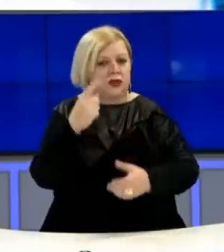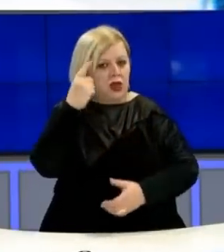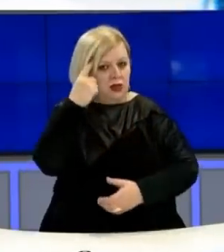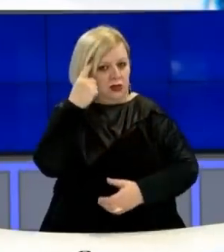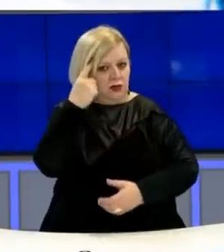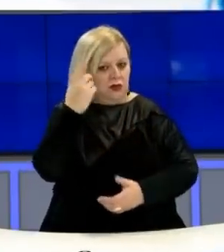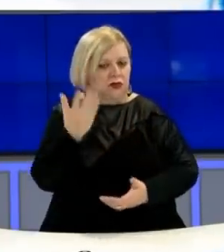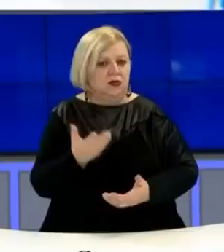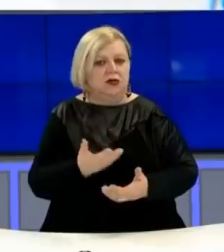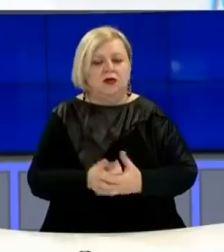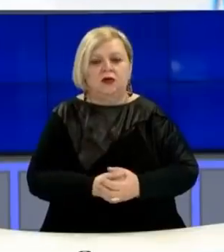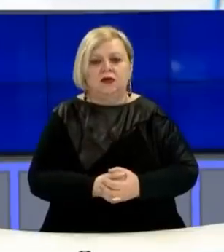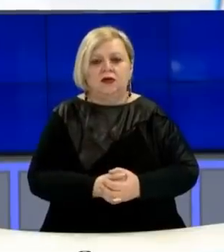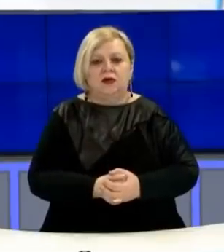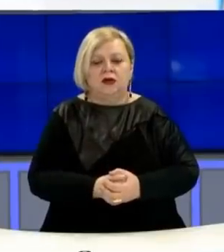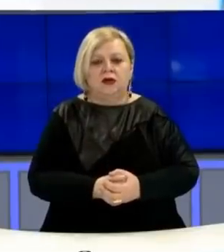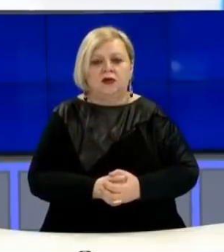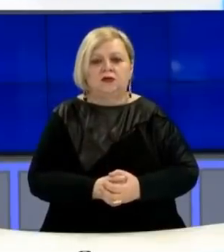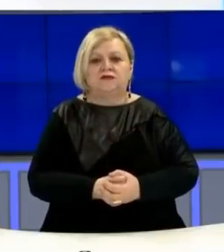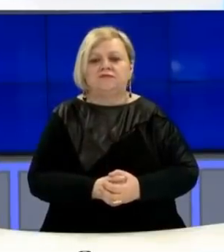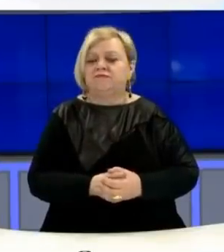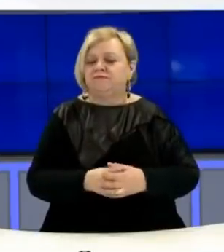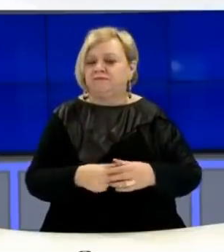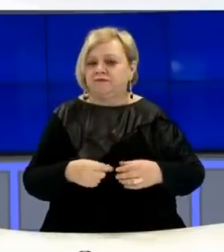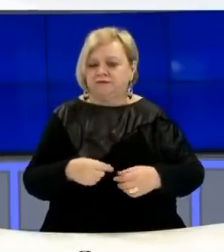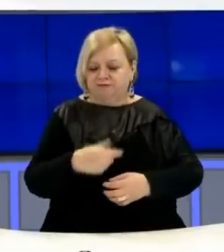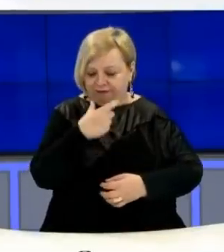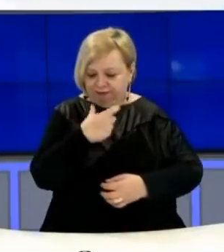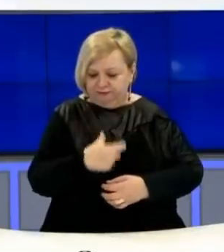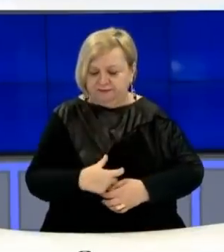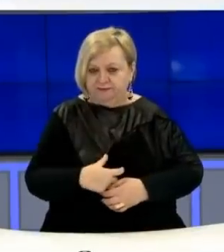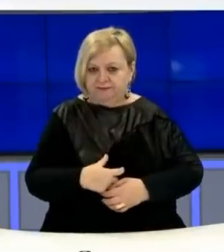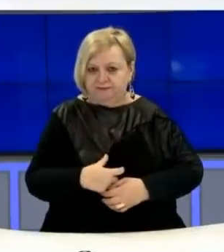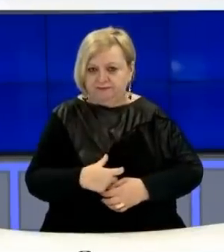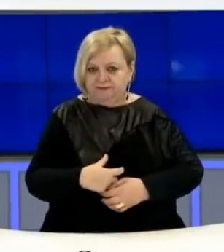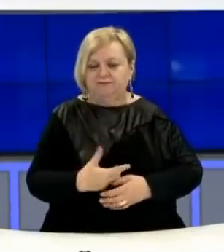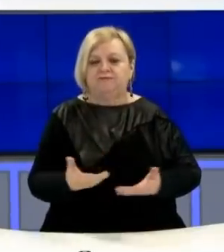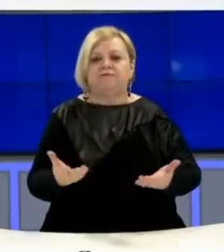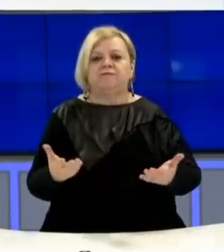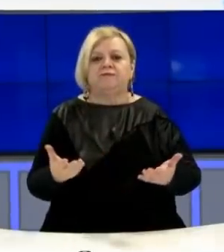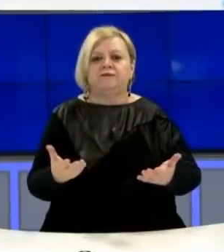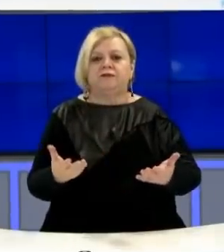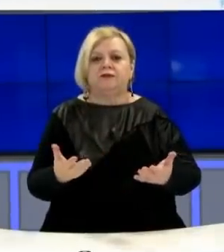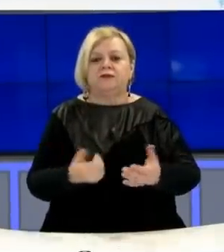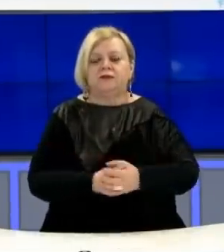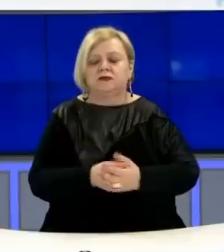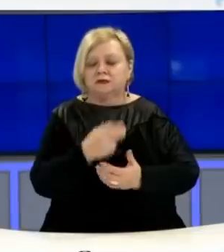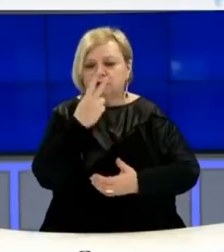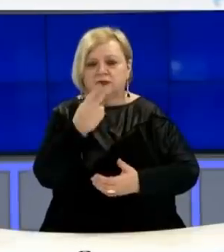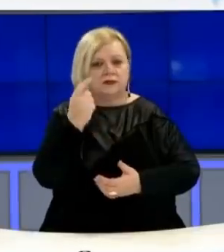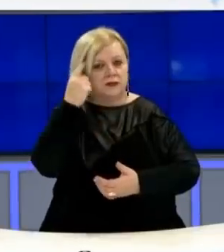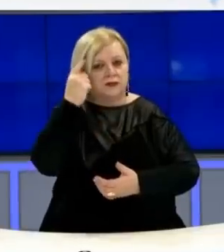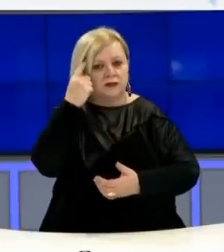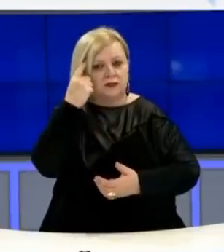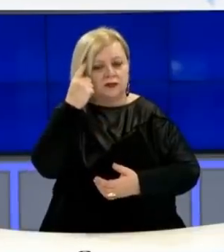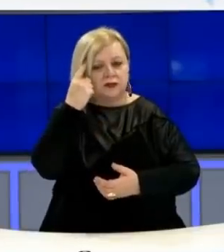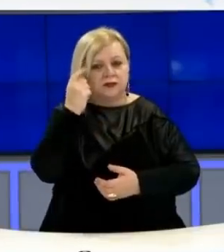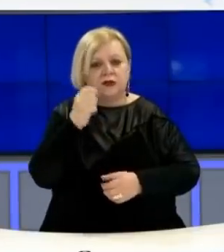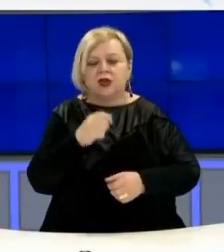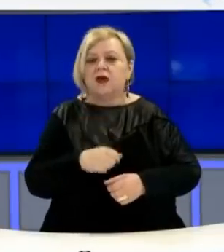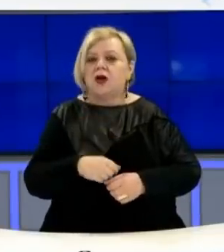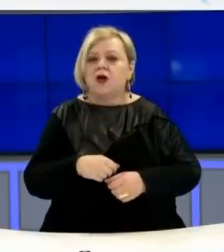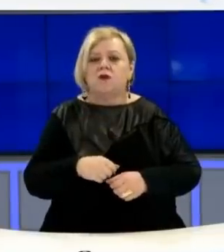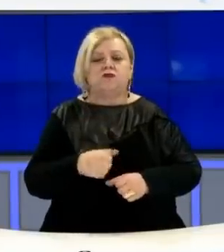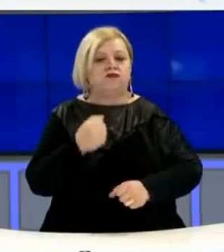potësitësianin edhe njërzor si kapital të veçanë që kemi po duke ditë që edhe punëtor jemi